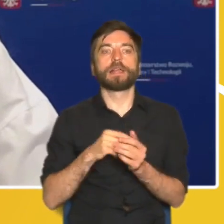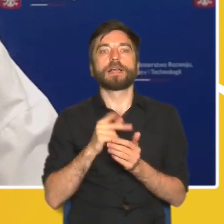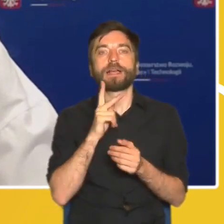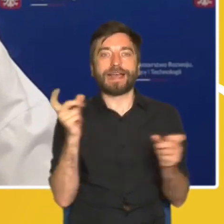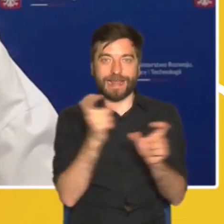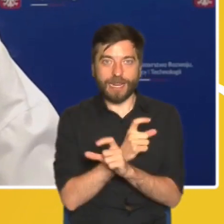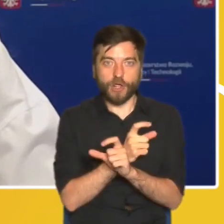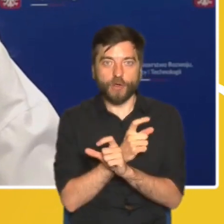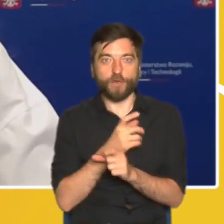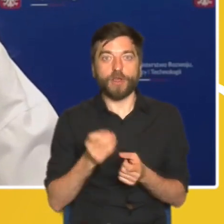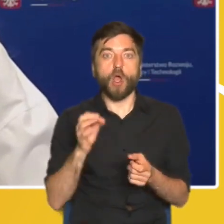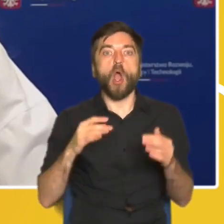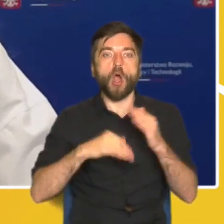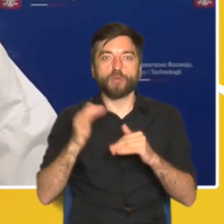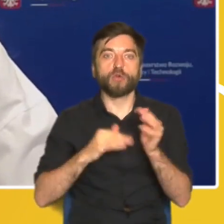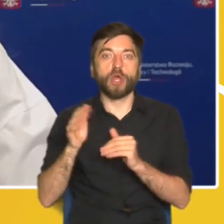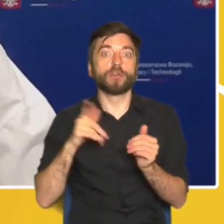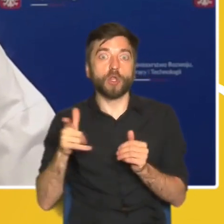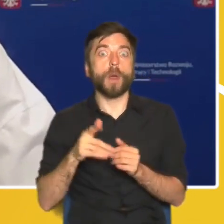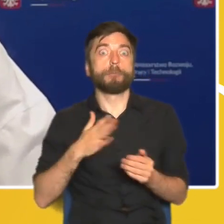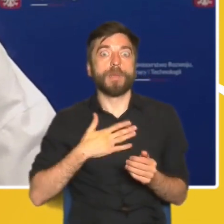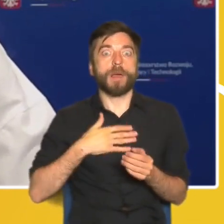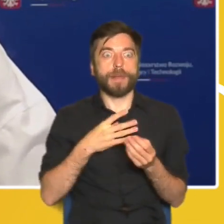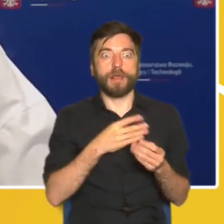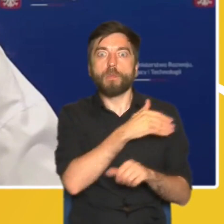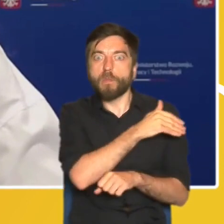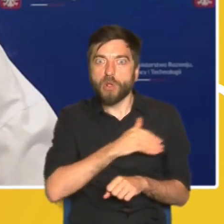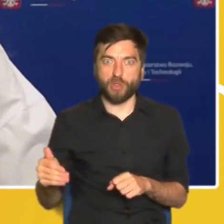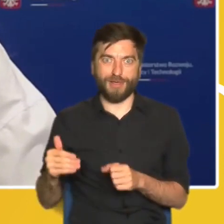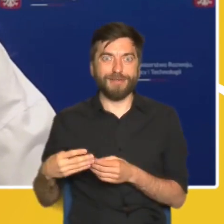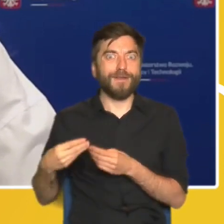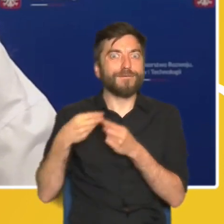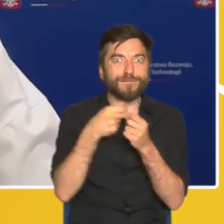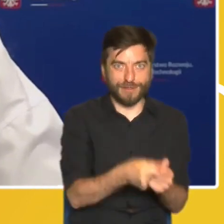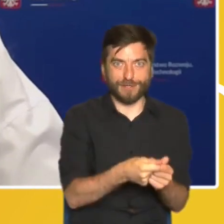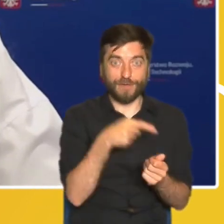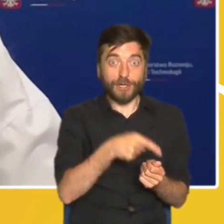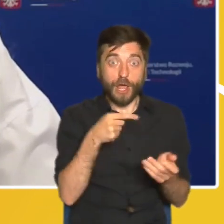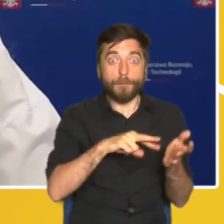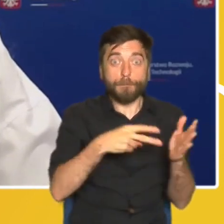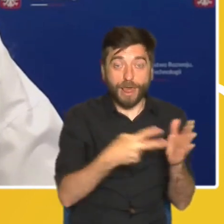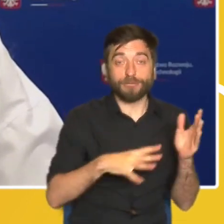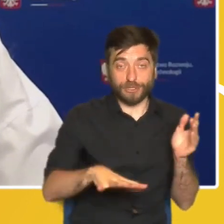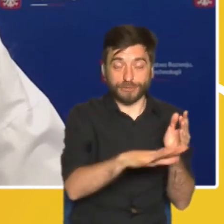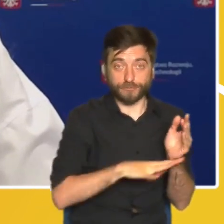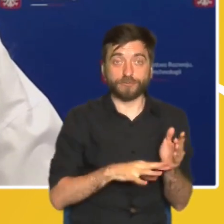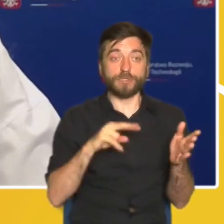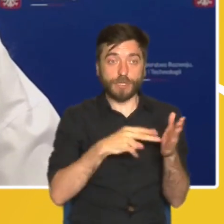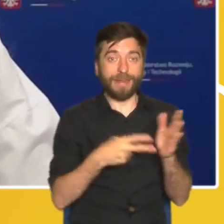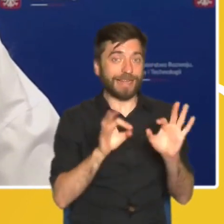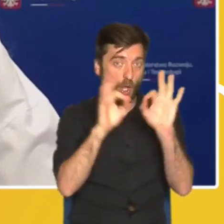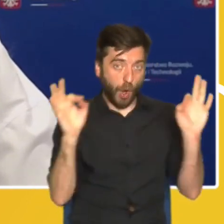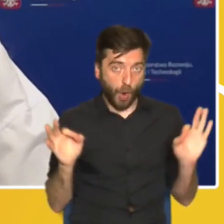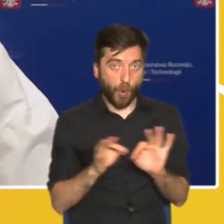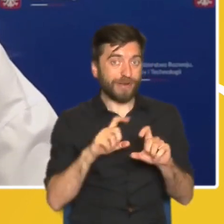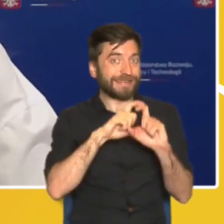złotych, ponad 900 milionów złotych, dzięki którym uda nam się sfinansować zarówno wprowadzanie planów ogólnych